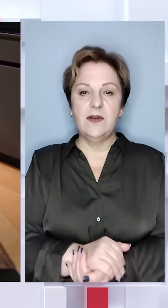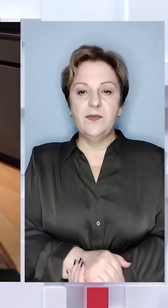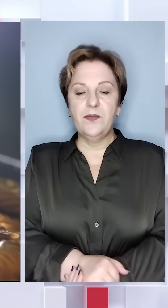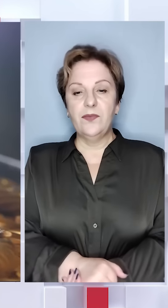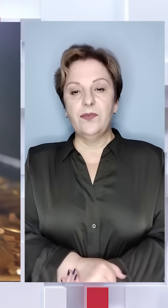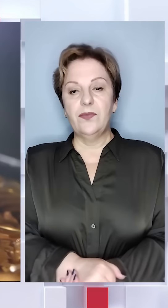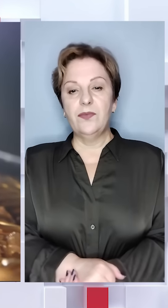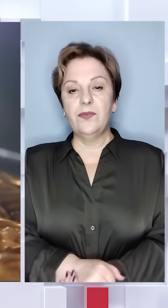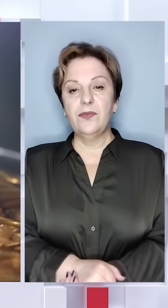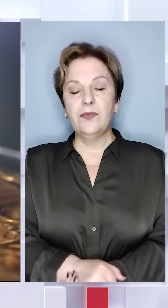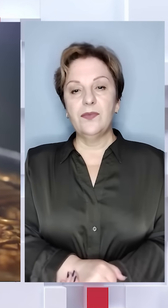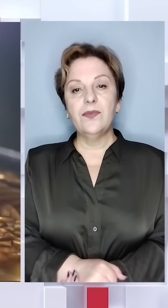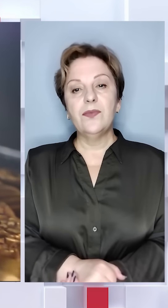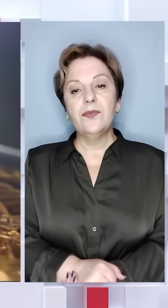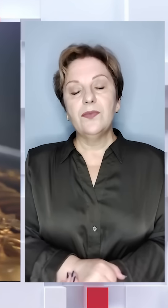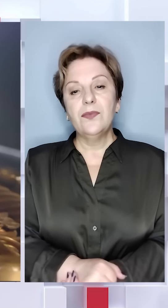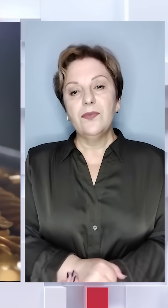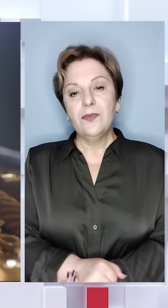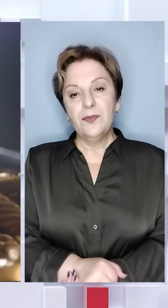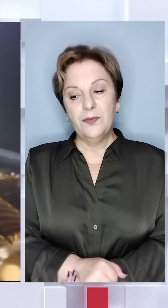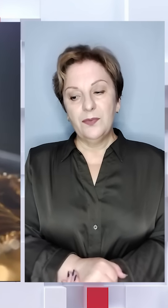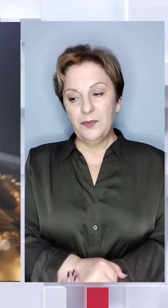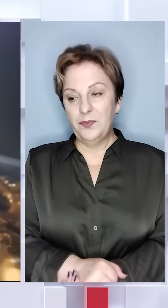Добрта, Андрій Ветошкін, ТСН 1+,1.